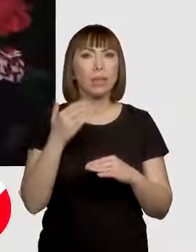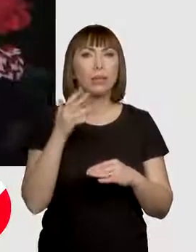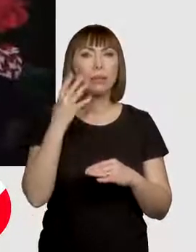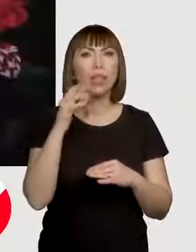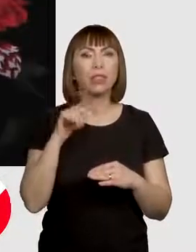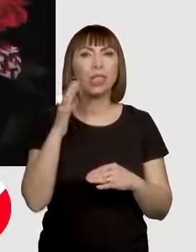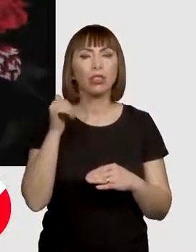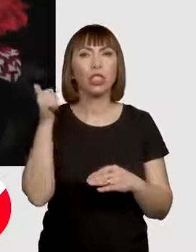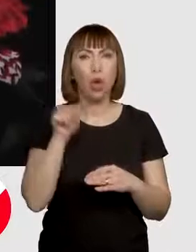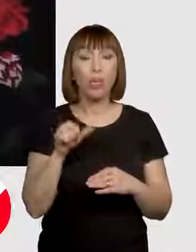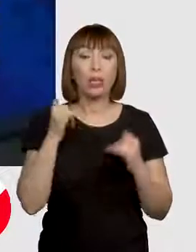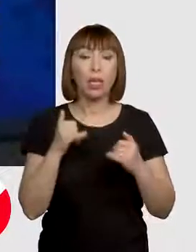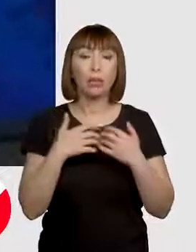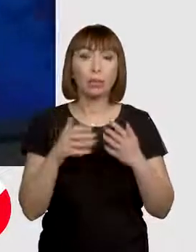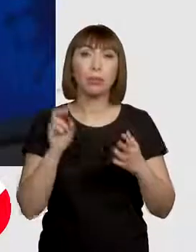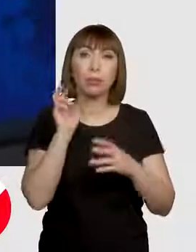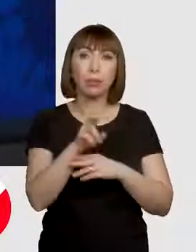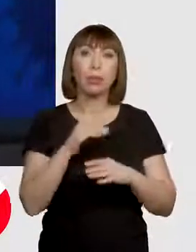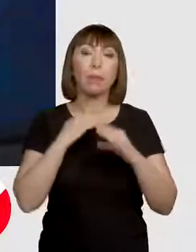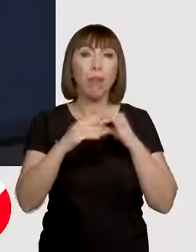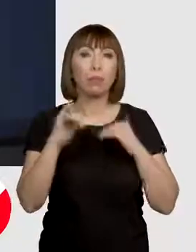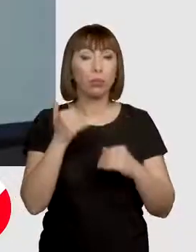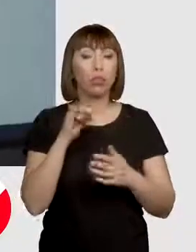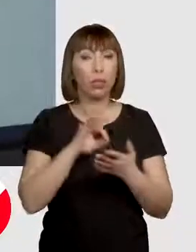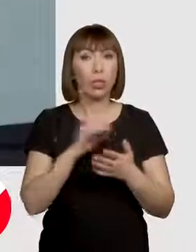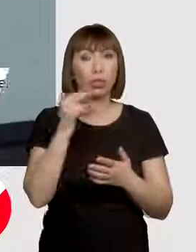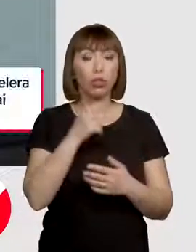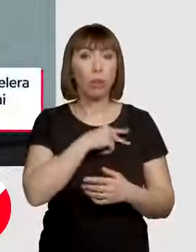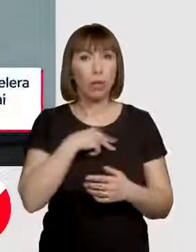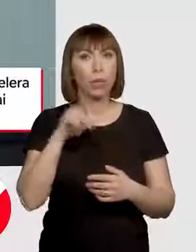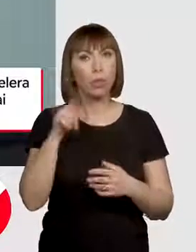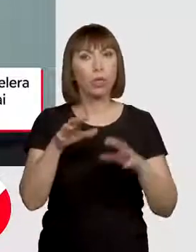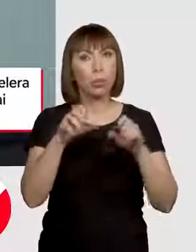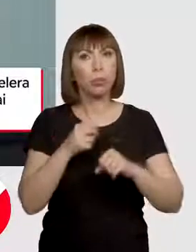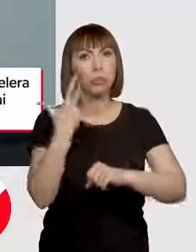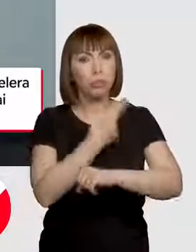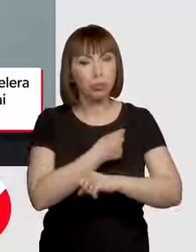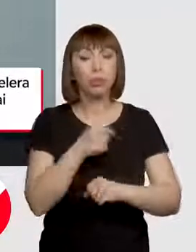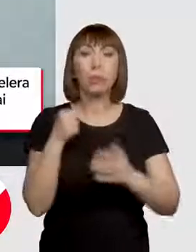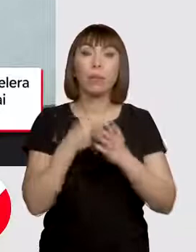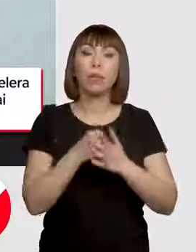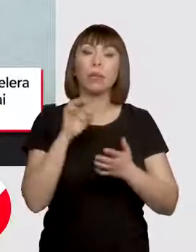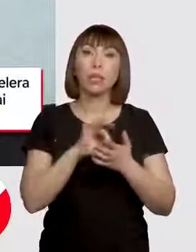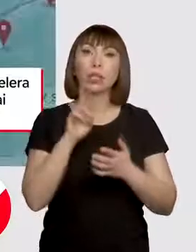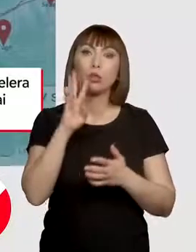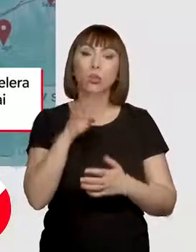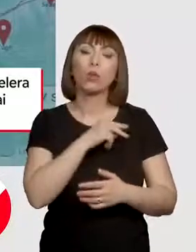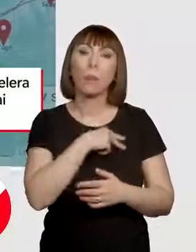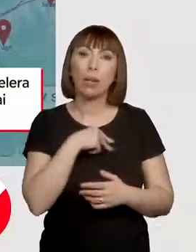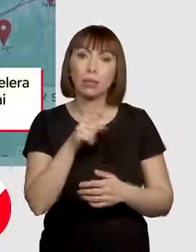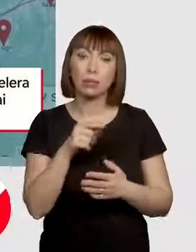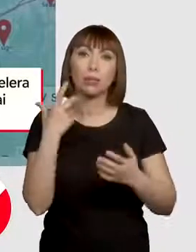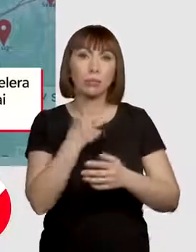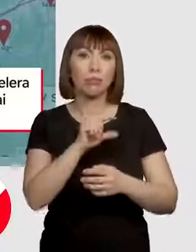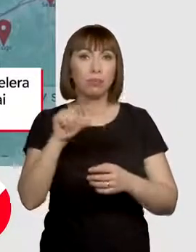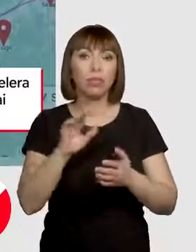mie. De astăzi se pot înscrie în platformă, iar din 15 martie vor putea primi serul. Iar până pe 24 martie serul se va